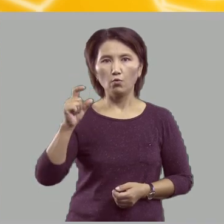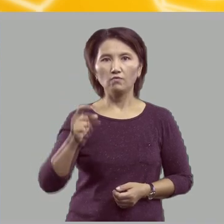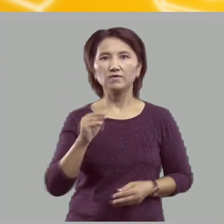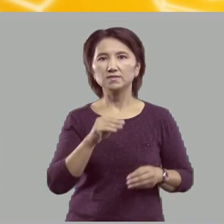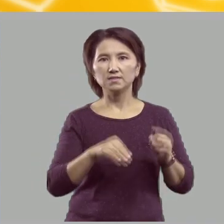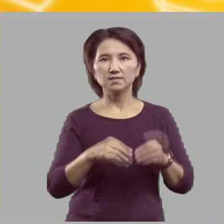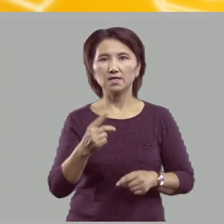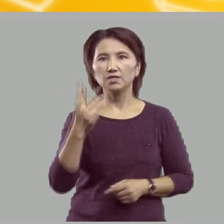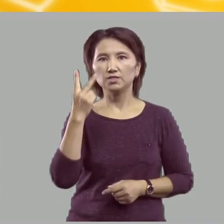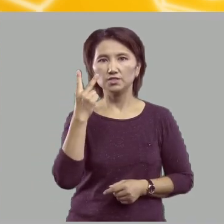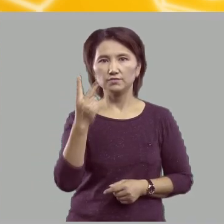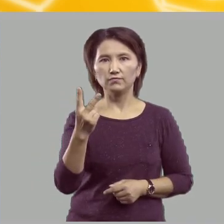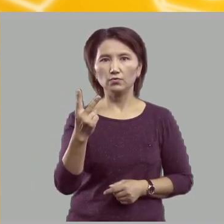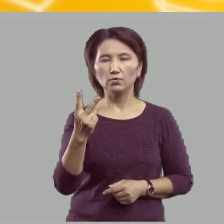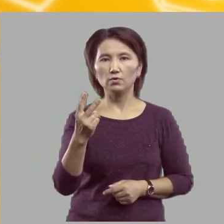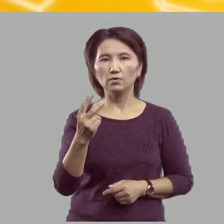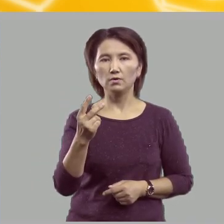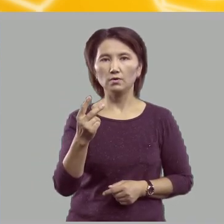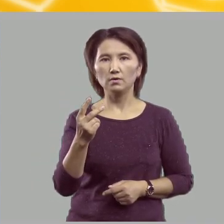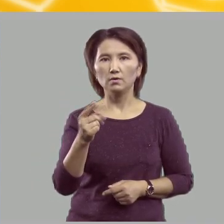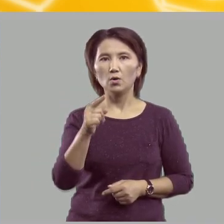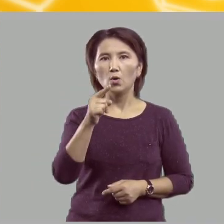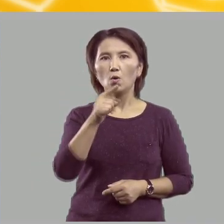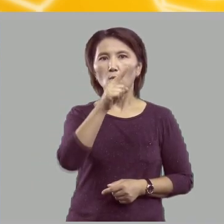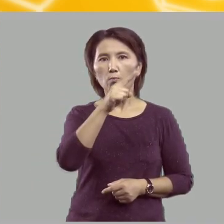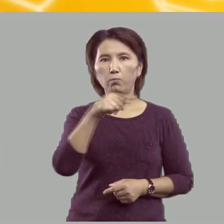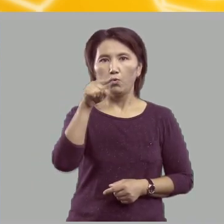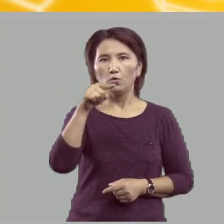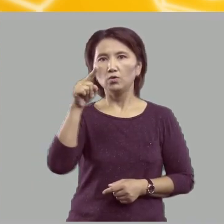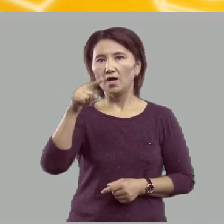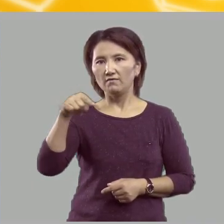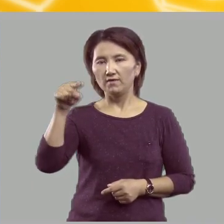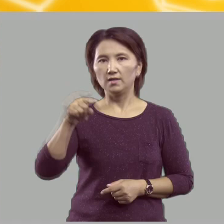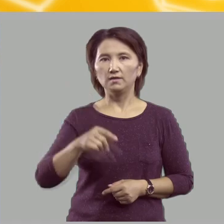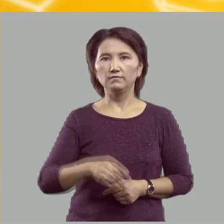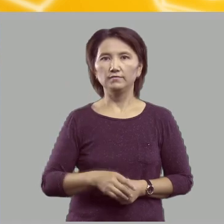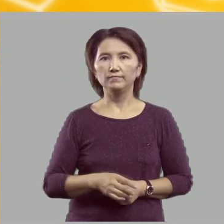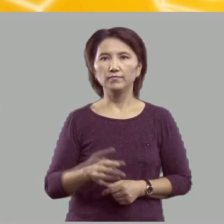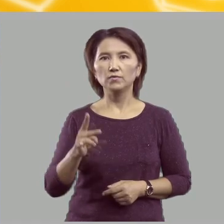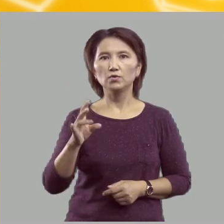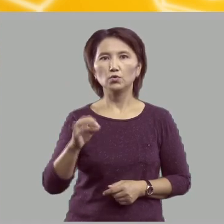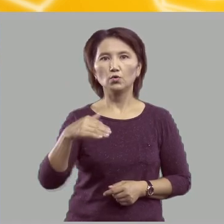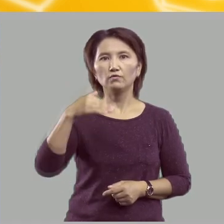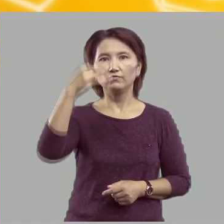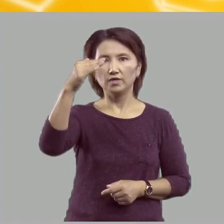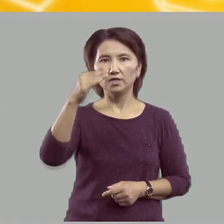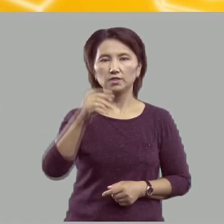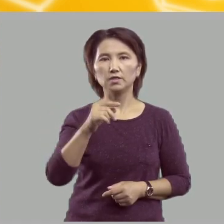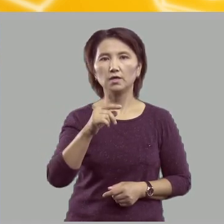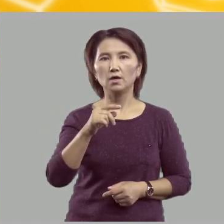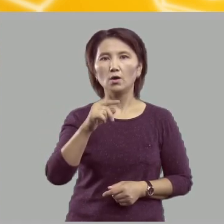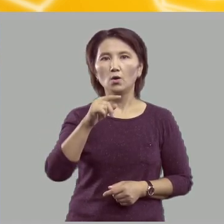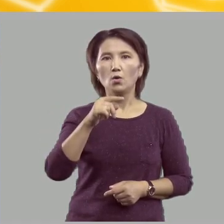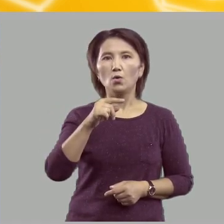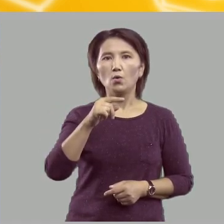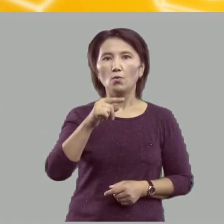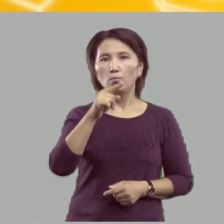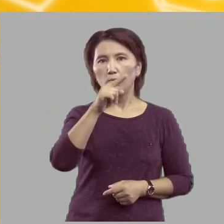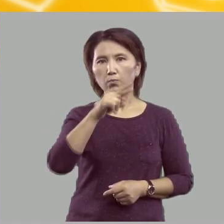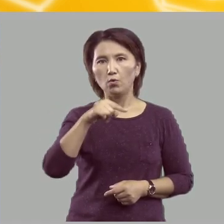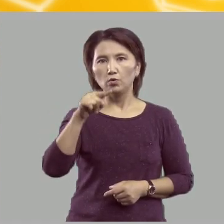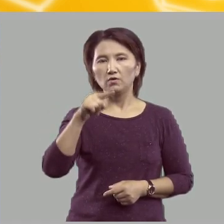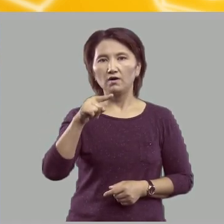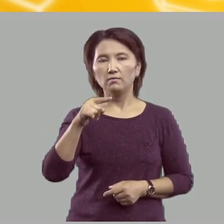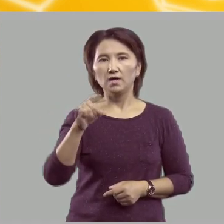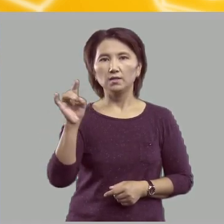состоит из двух полуовалов, но верхний полуовал по размеру